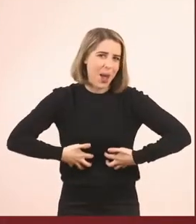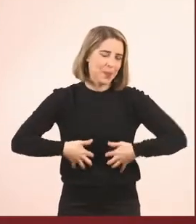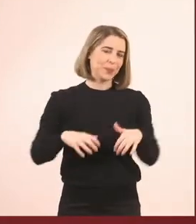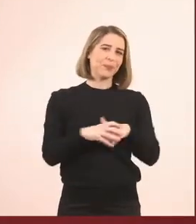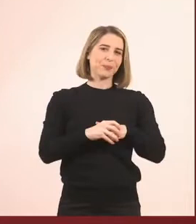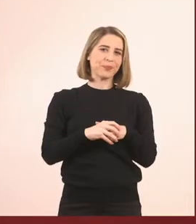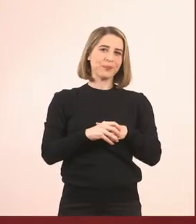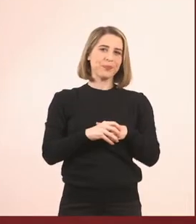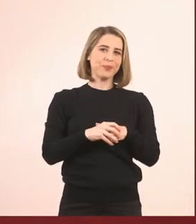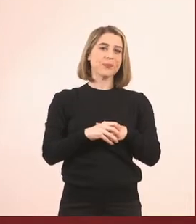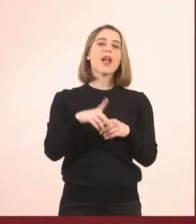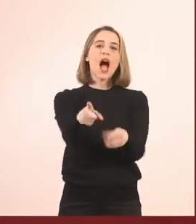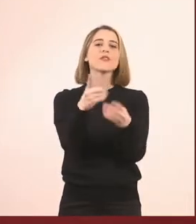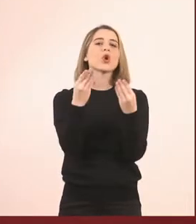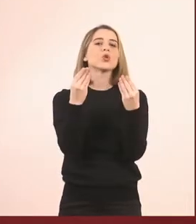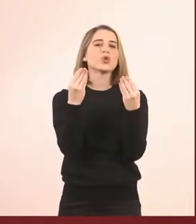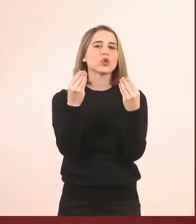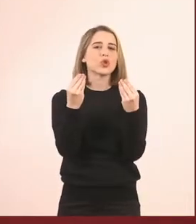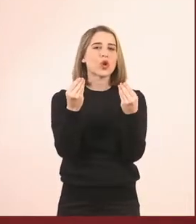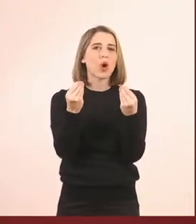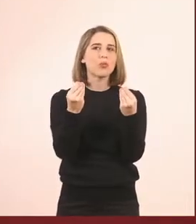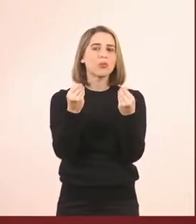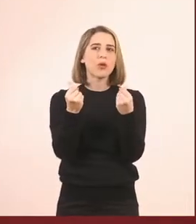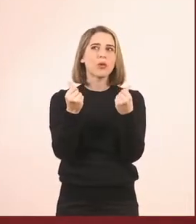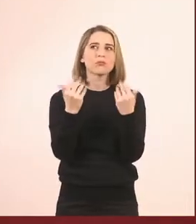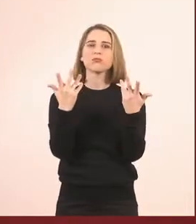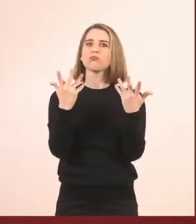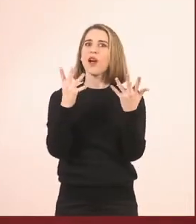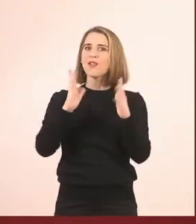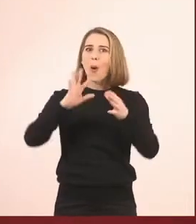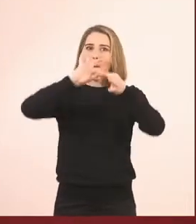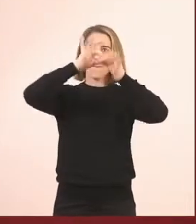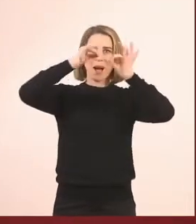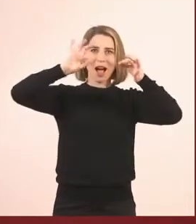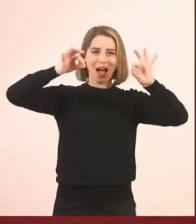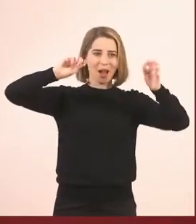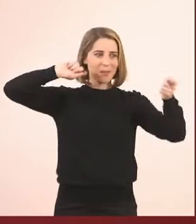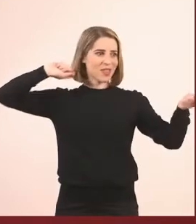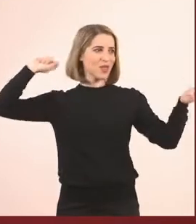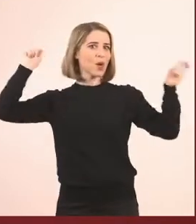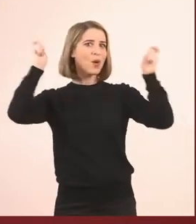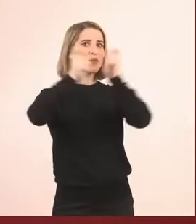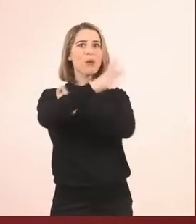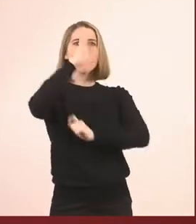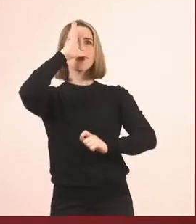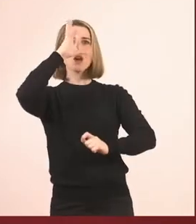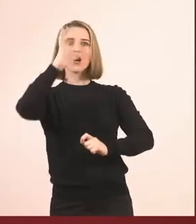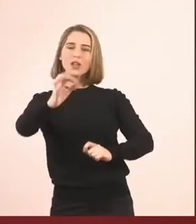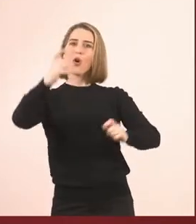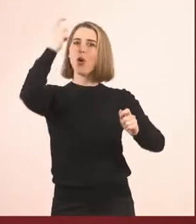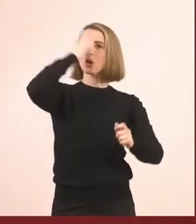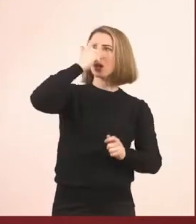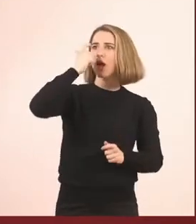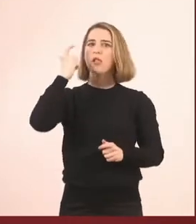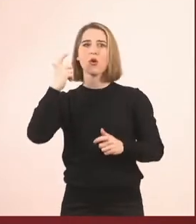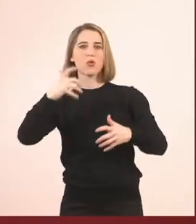Έτσι, λοιπόν, με αυτόν τον τρόπο μπορούμε να φαντάζεστε ότι ζωντανεύει αυτό το παραμύθι τώρα. Με τα γέλια, με το κλάμα του παιδιού και με τον ένα